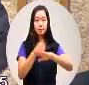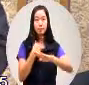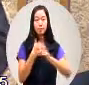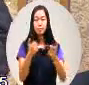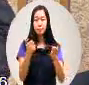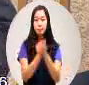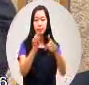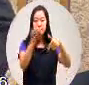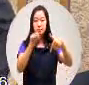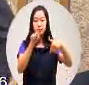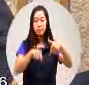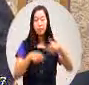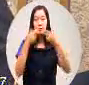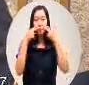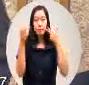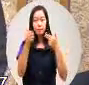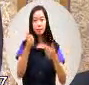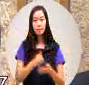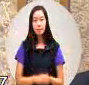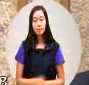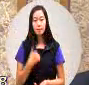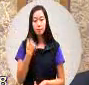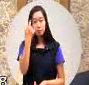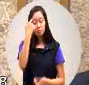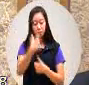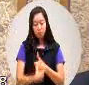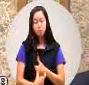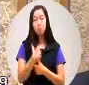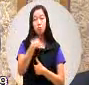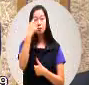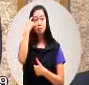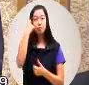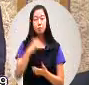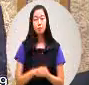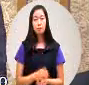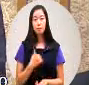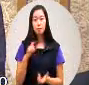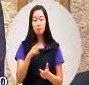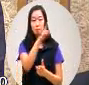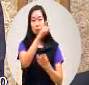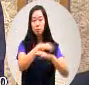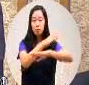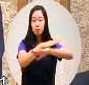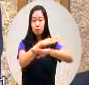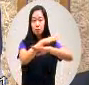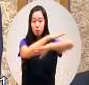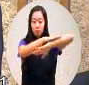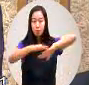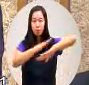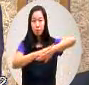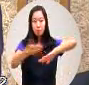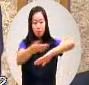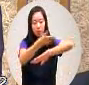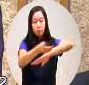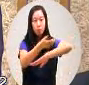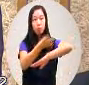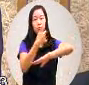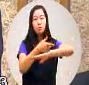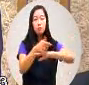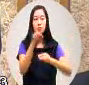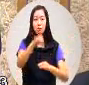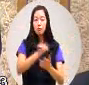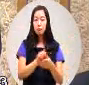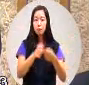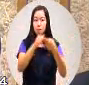谢谢伊斯坦大议员我个人是觉得因为在三区施工那么第一个它的